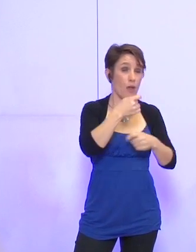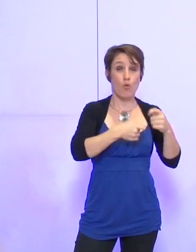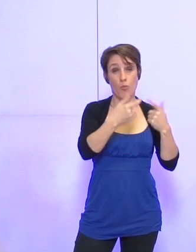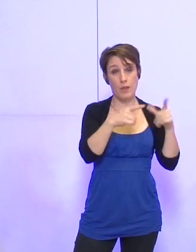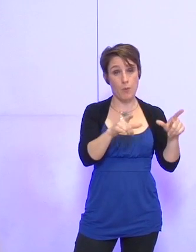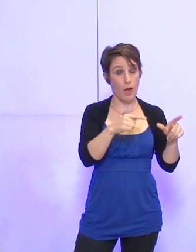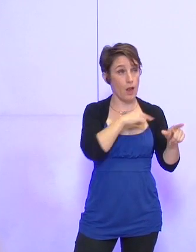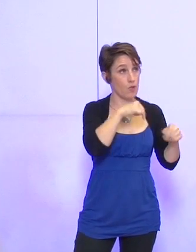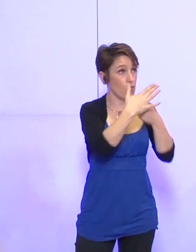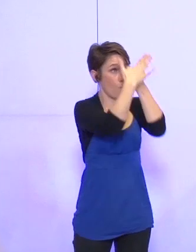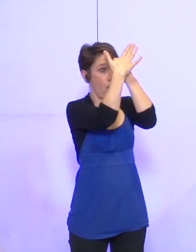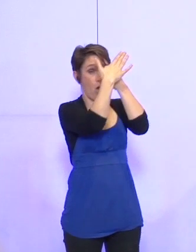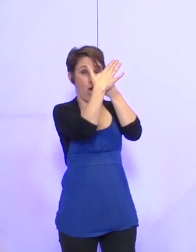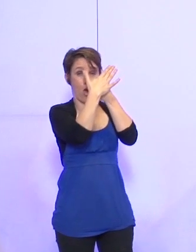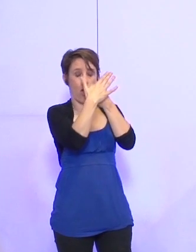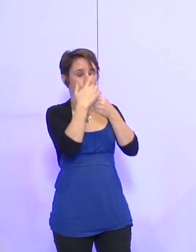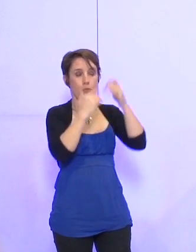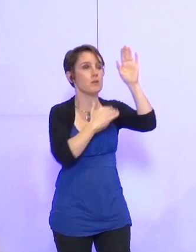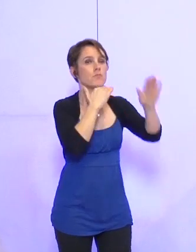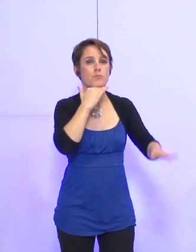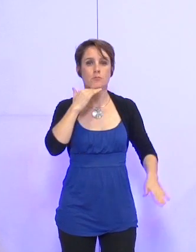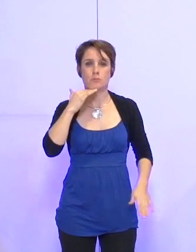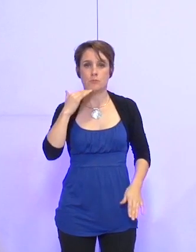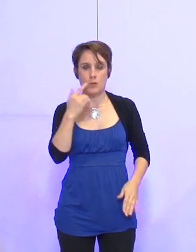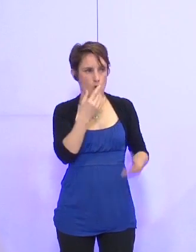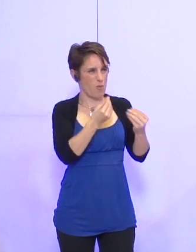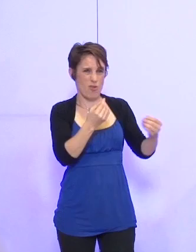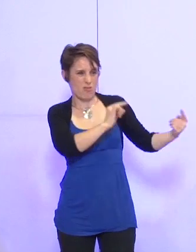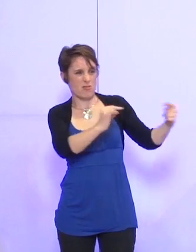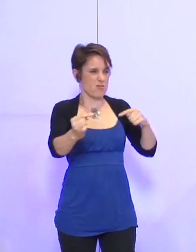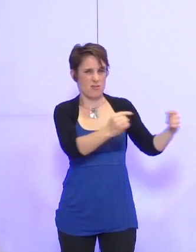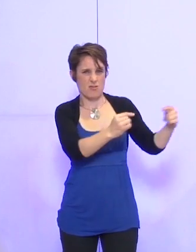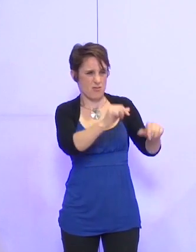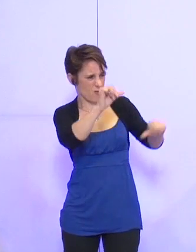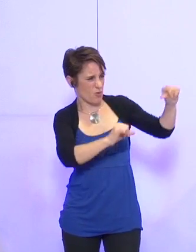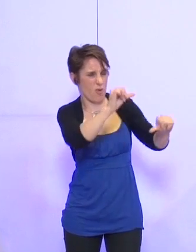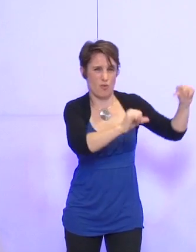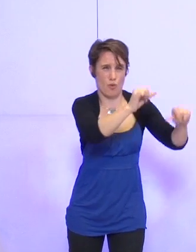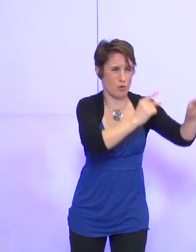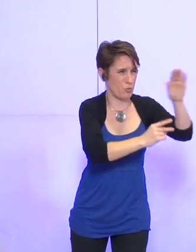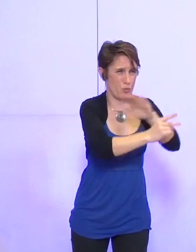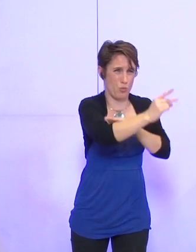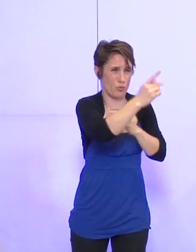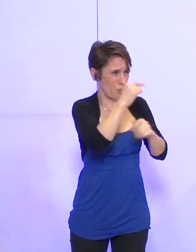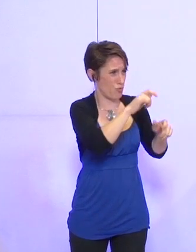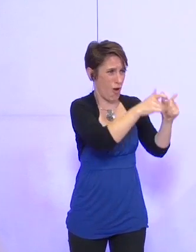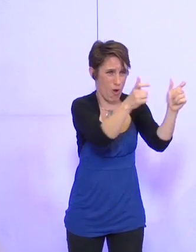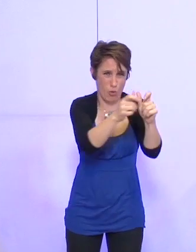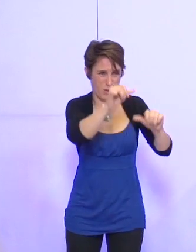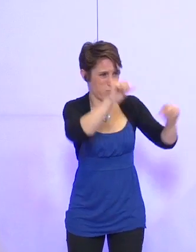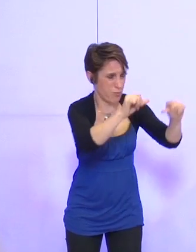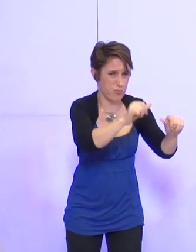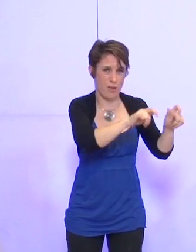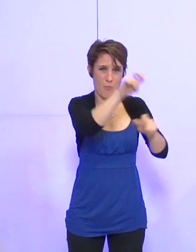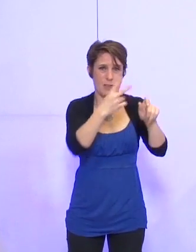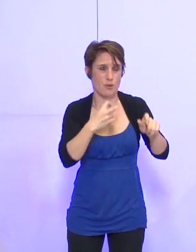subissons et qui exacerbe les intérêts particuliers pousse à une concurrence sans limite les individus, les entreprises, les territoires